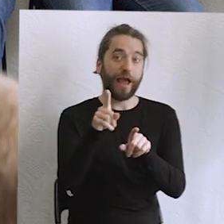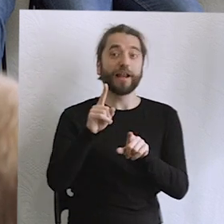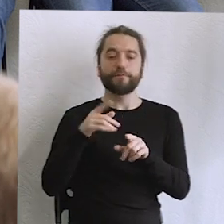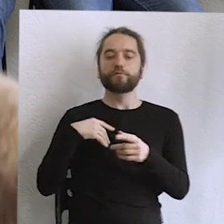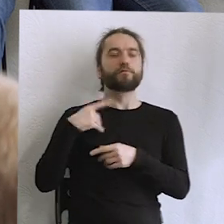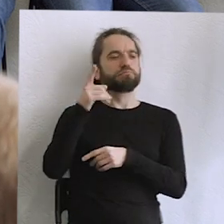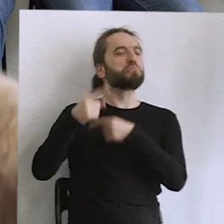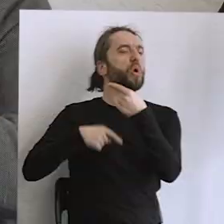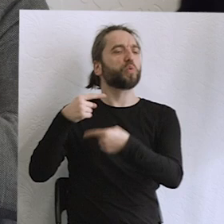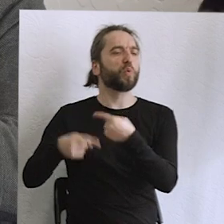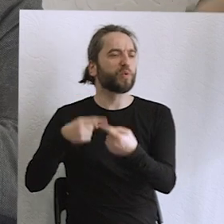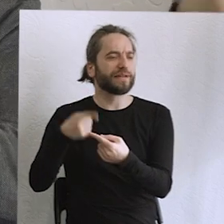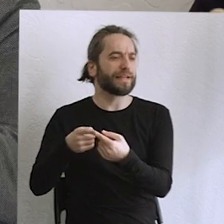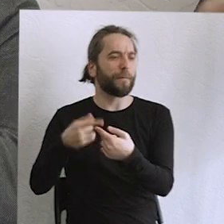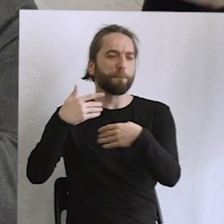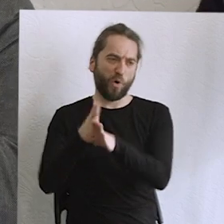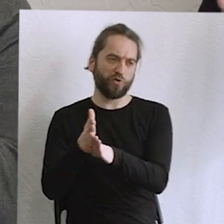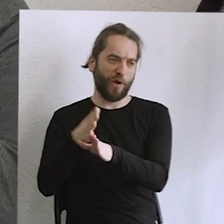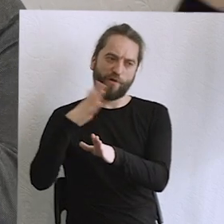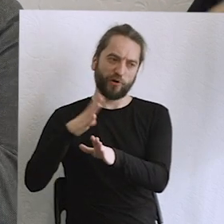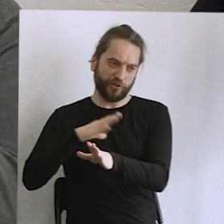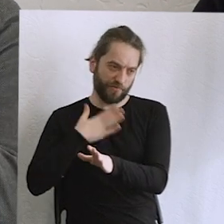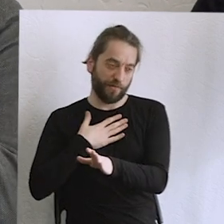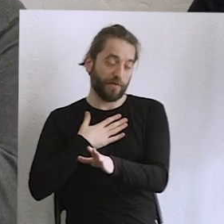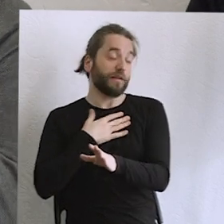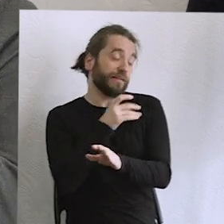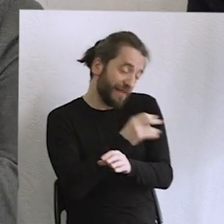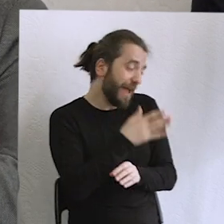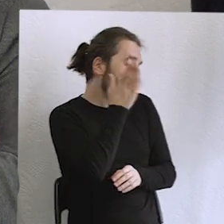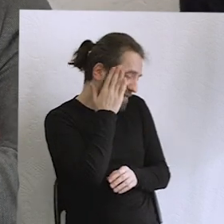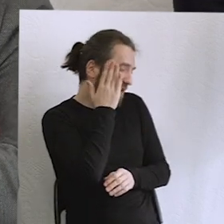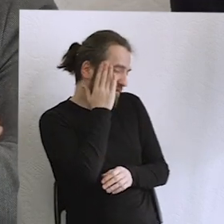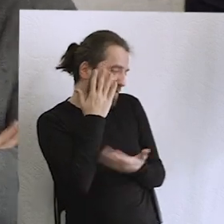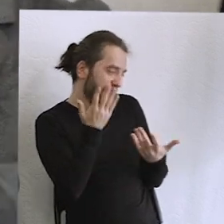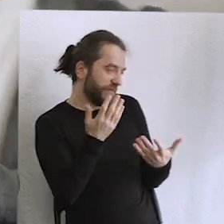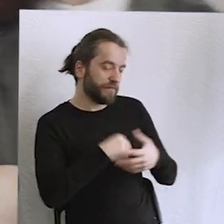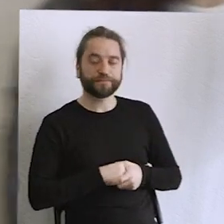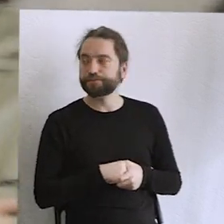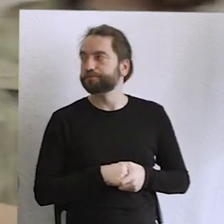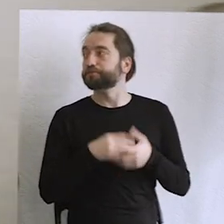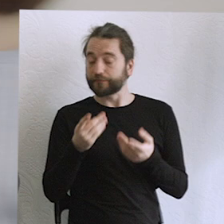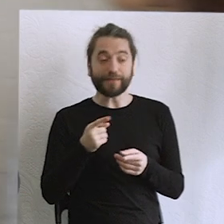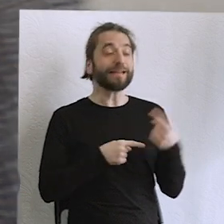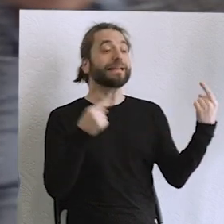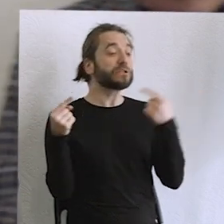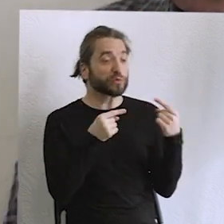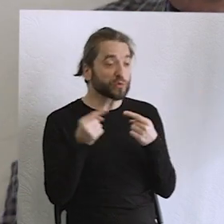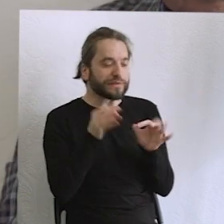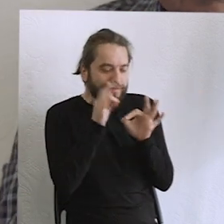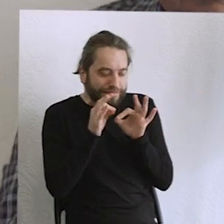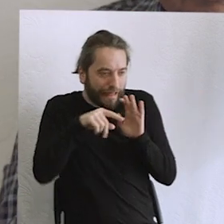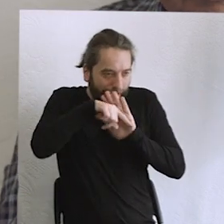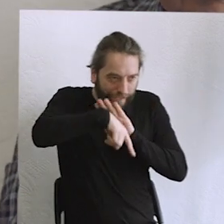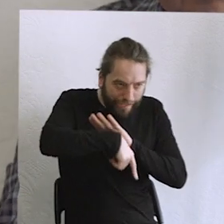Tak, tak, ale o tym wiemy od 150 lat. Mamy to bardzo dobrze opisane. Słuchajcie, w tą dyskusję, takie wchodzenie w szczegóły,